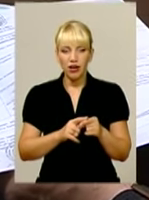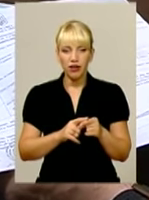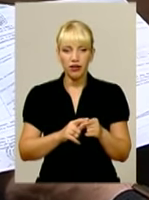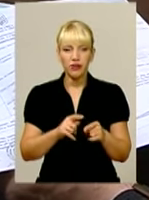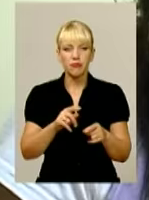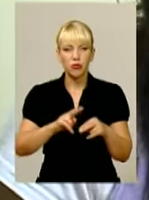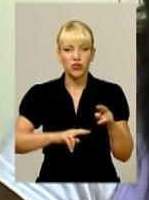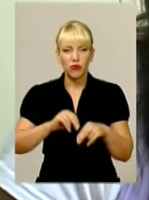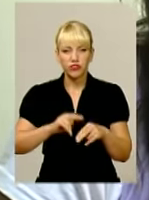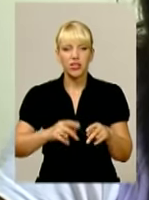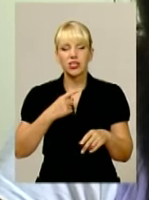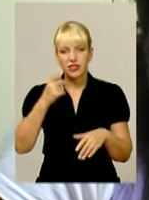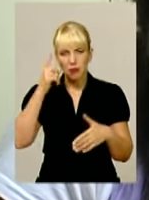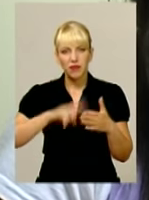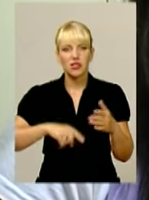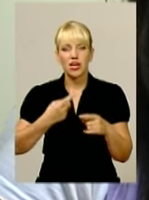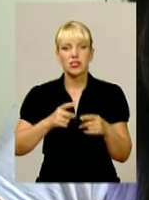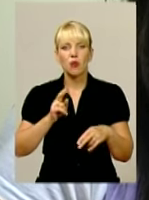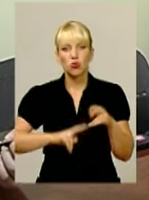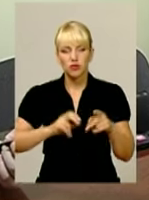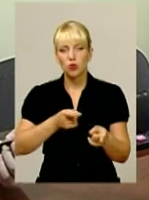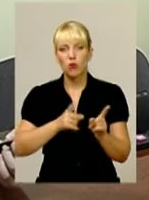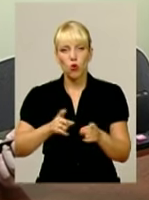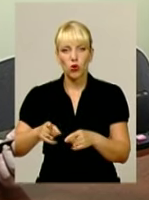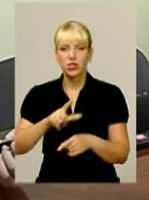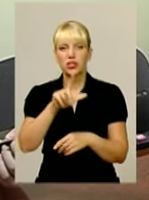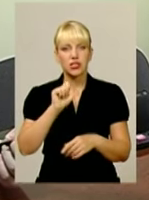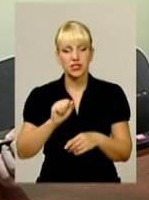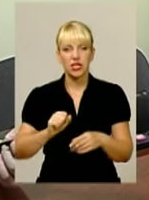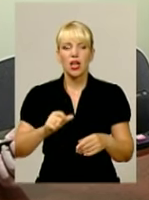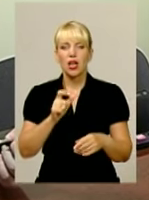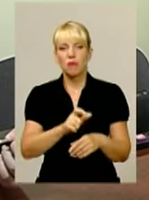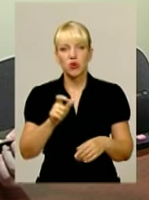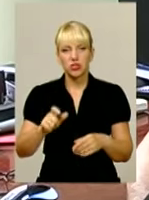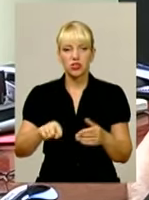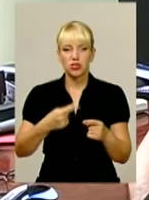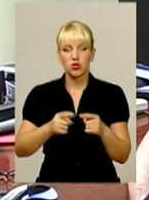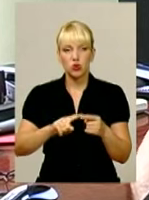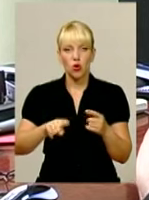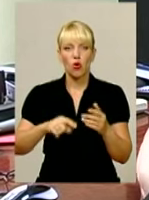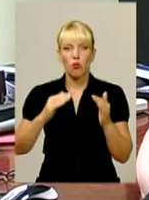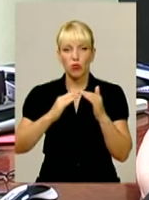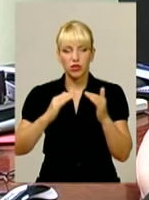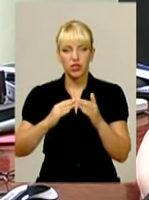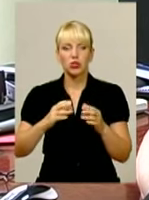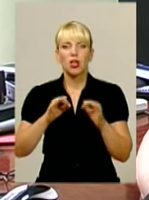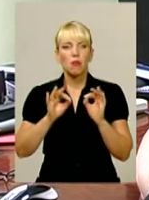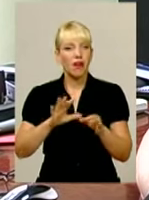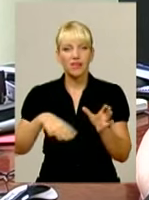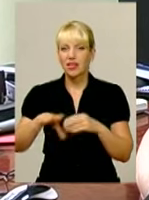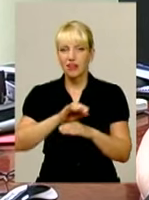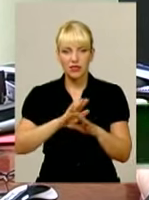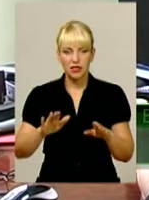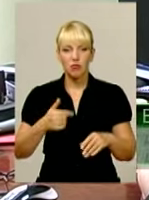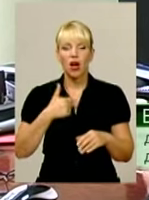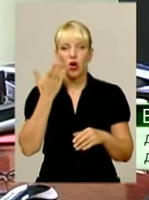будівні умови. І запевняє, будівництво погоджено з мешканцями будинку. Щоправда, не з усіма. Коли ми це все починали, я